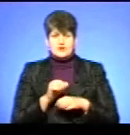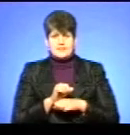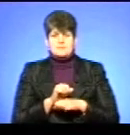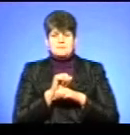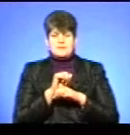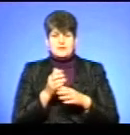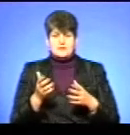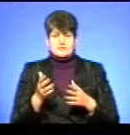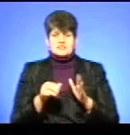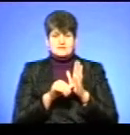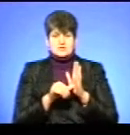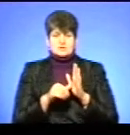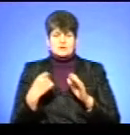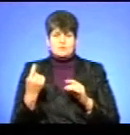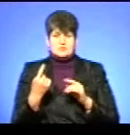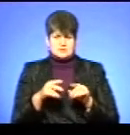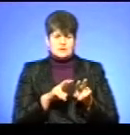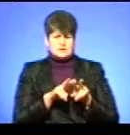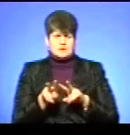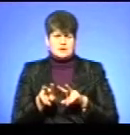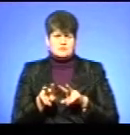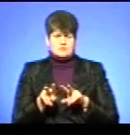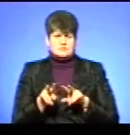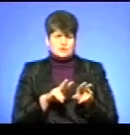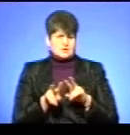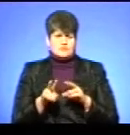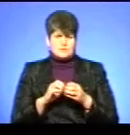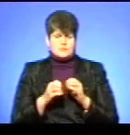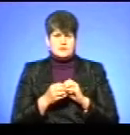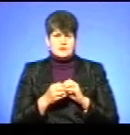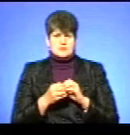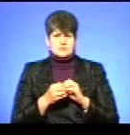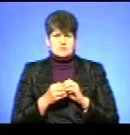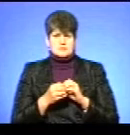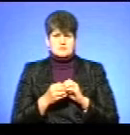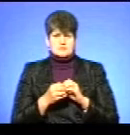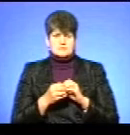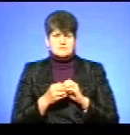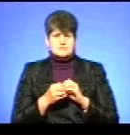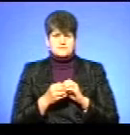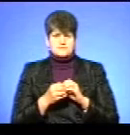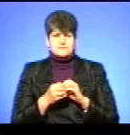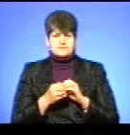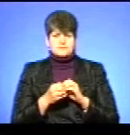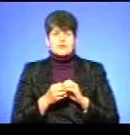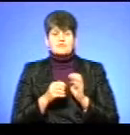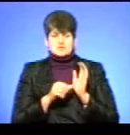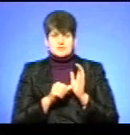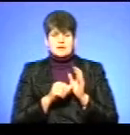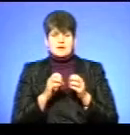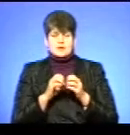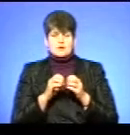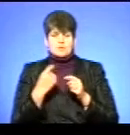аналогічній схемі? Тобто аналогічна проблема? Так, аналогічна проблема в шістьох областях.